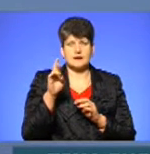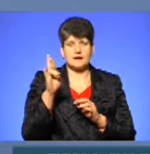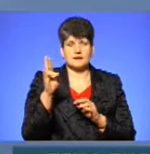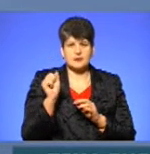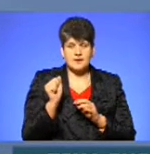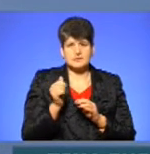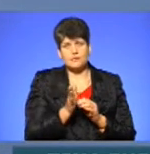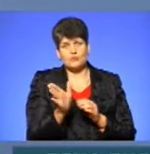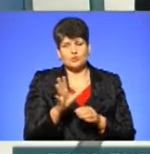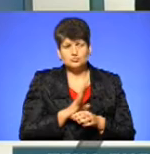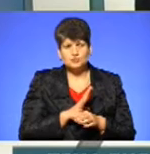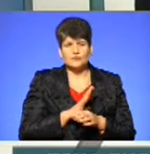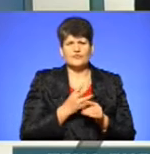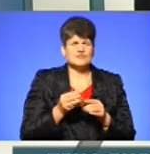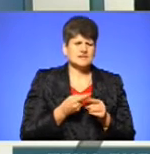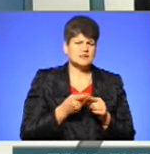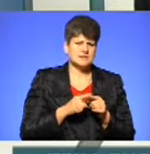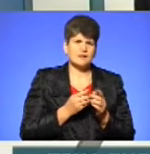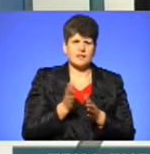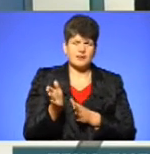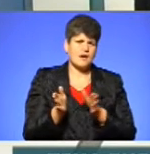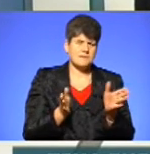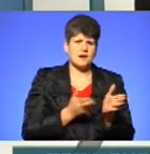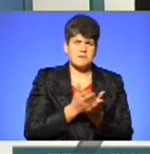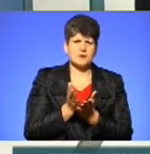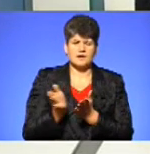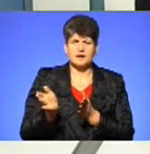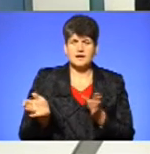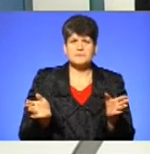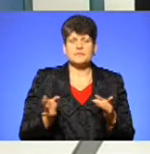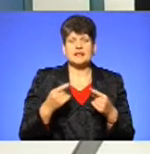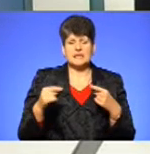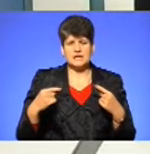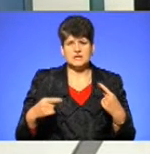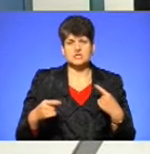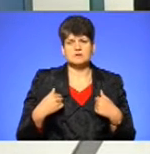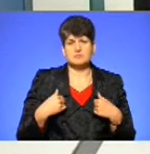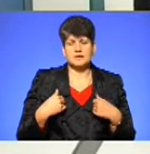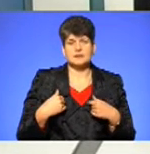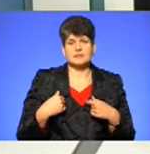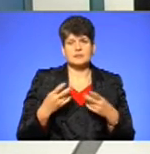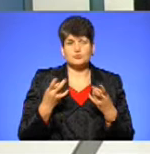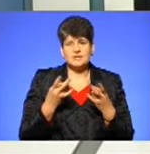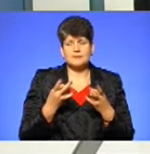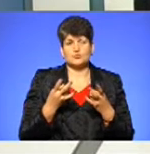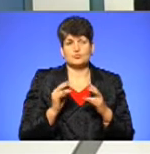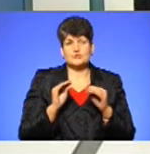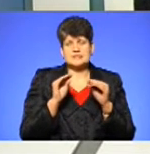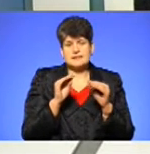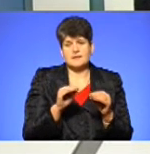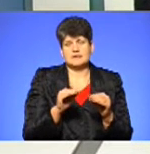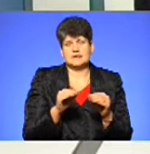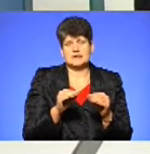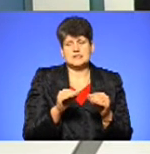всі ці напрямки і інші. Ми з відділом безпеки дорожнього руху, де потрібно доставляти відповідні